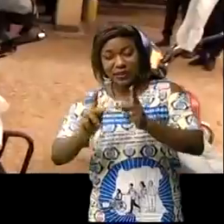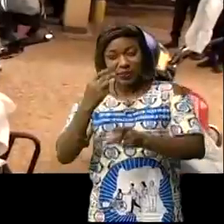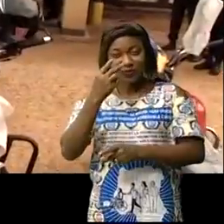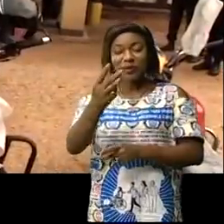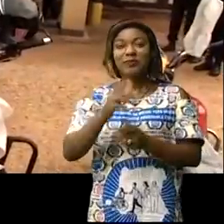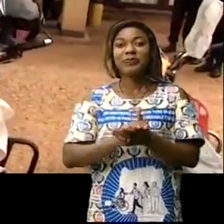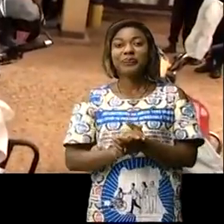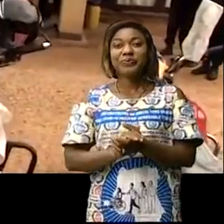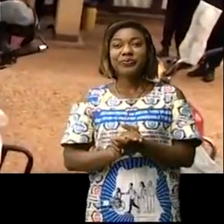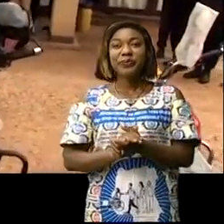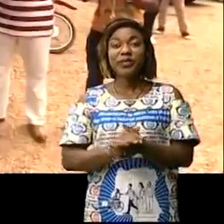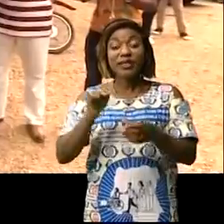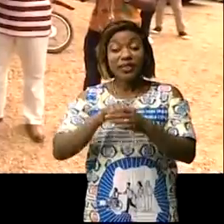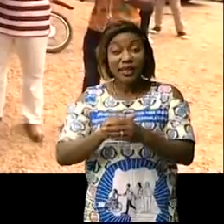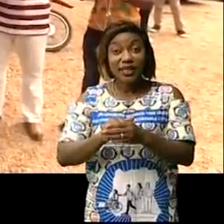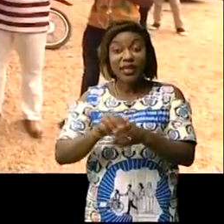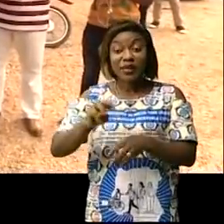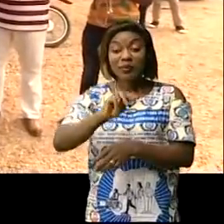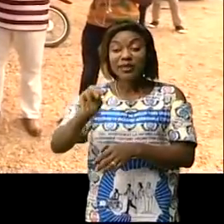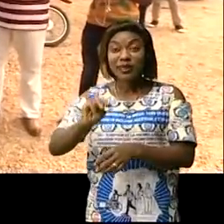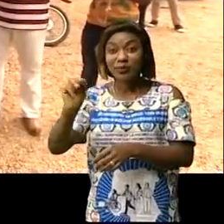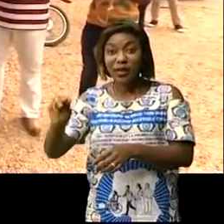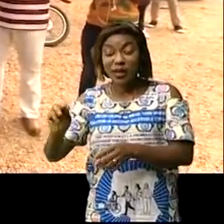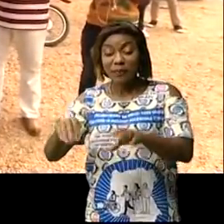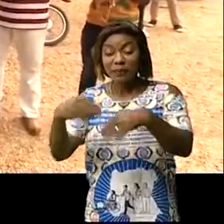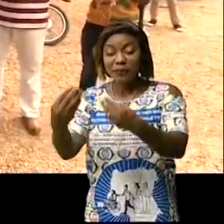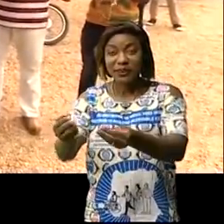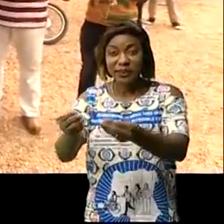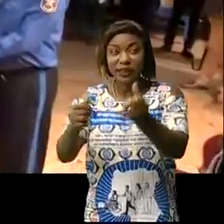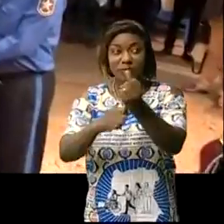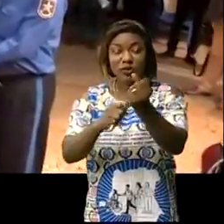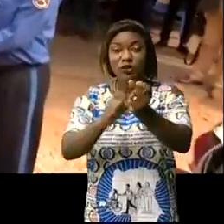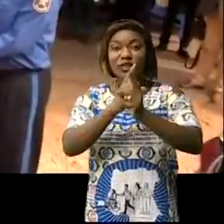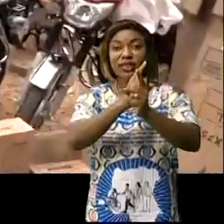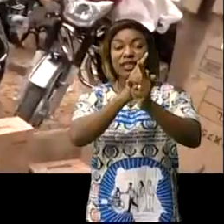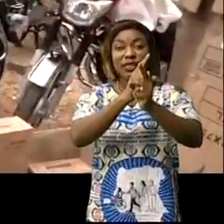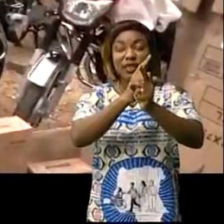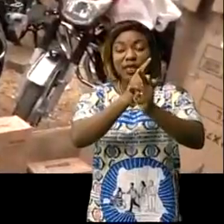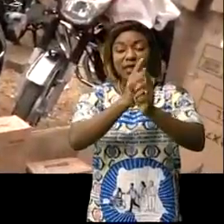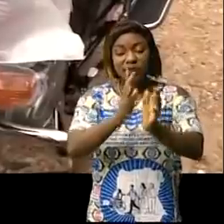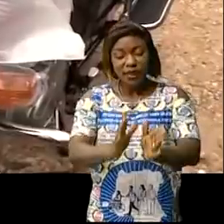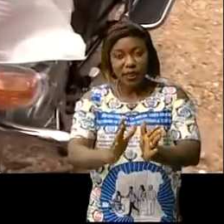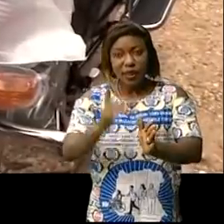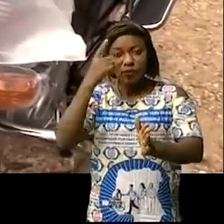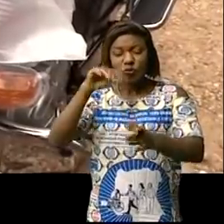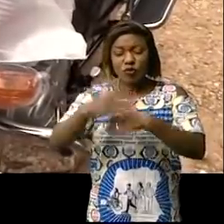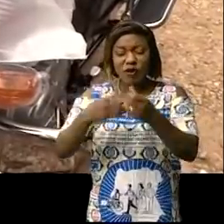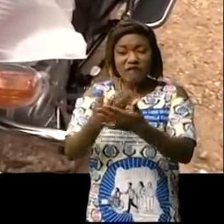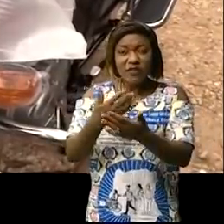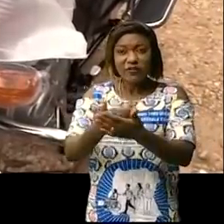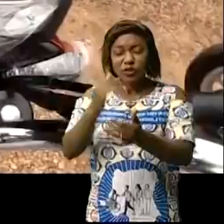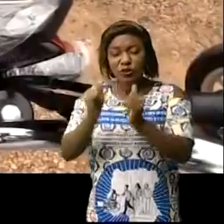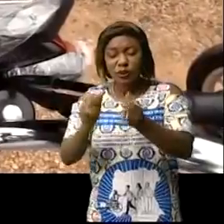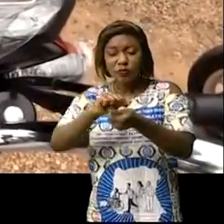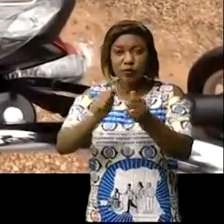Le gouvernement provincial du Maniema vient de doter les services de sécurité de matériel roulant flambant neuf pour des interventions rapides lors des